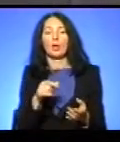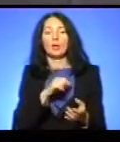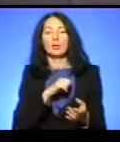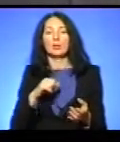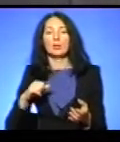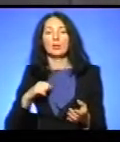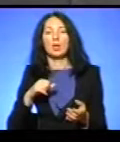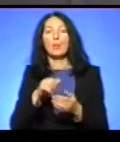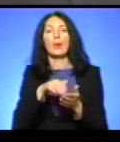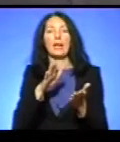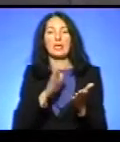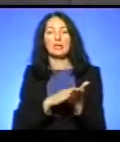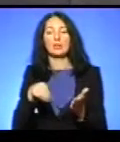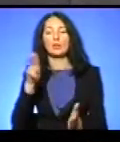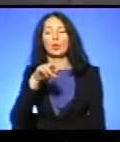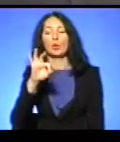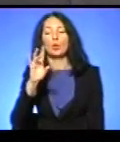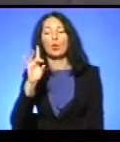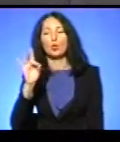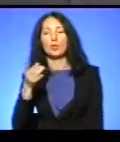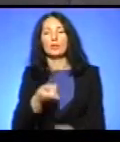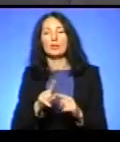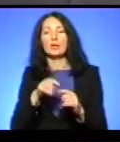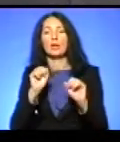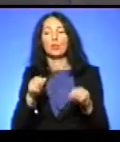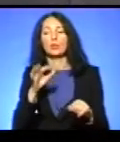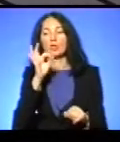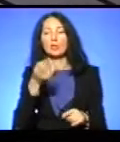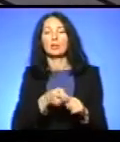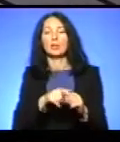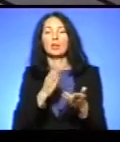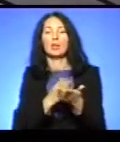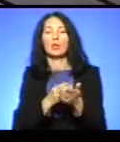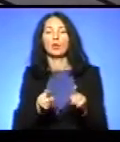Сам реєстр донорів, ми можемо сказати, що це є файл,